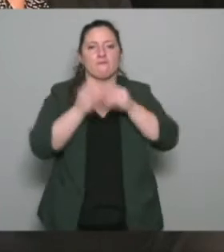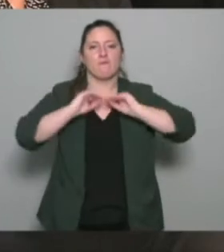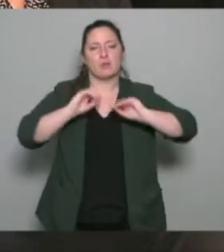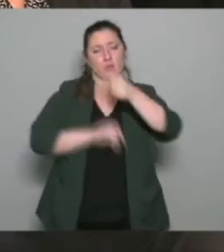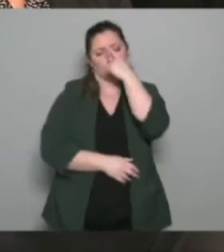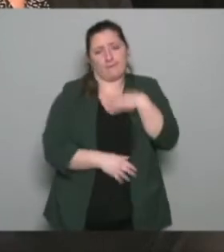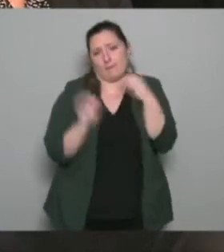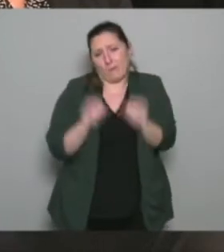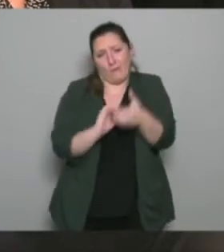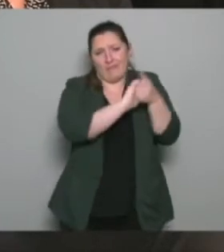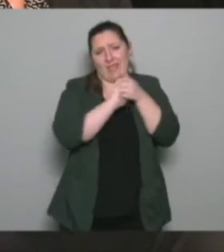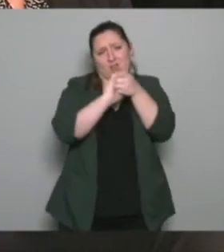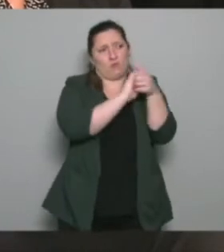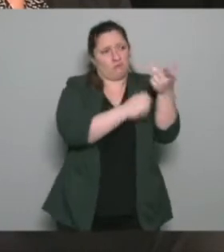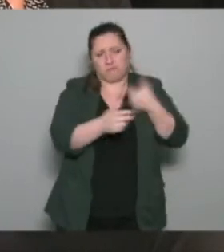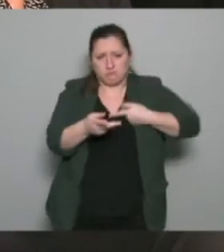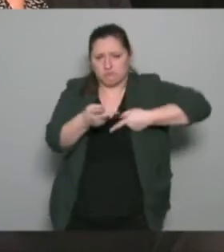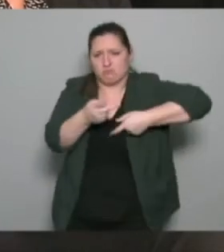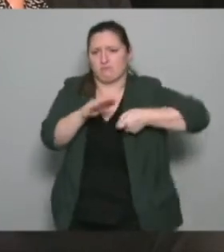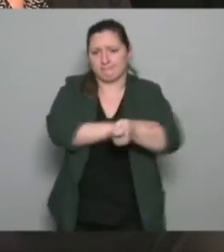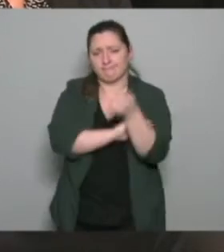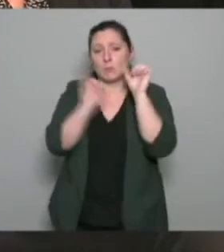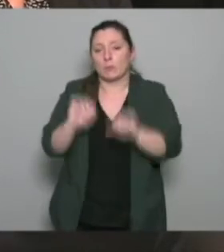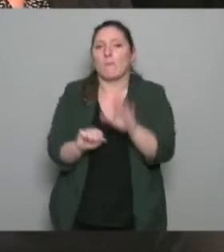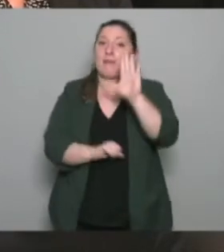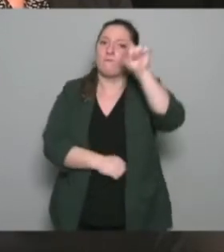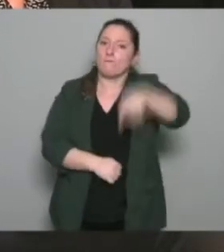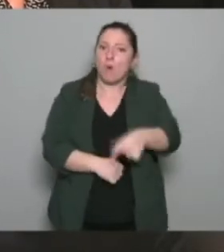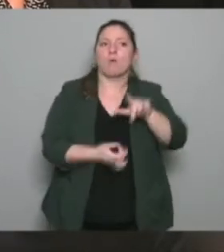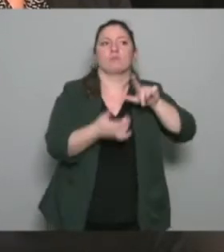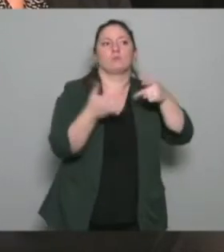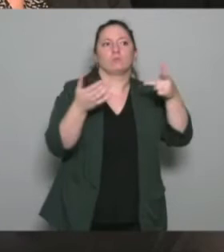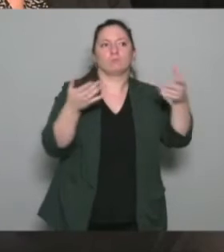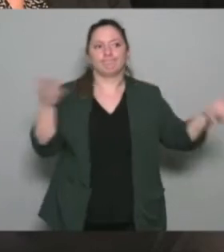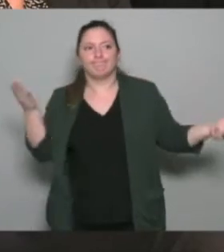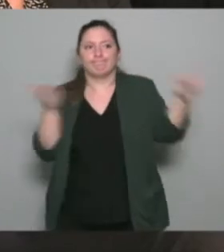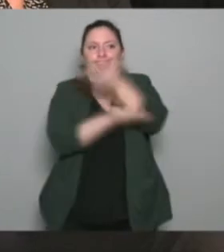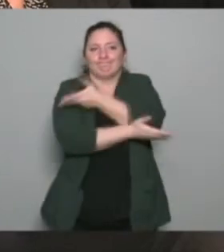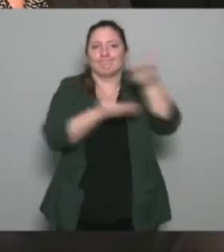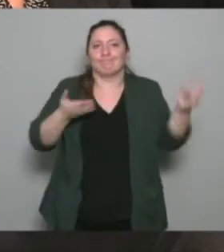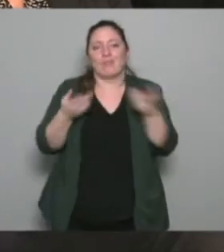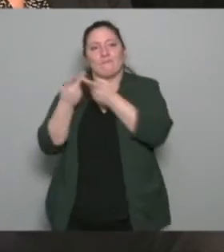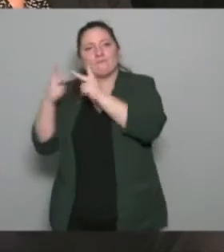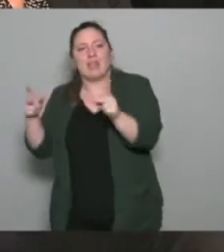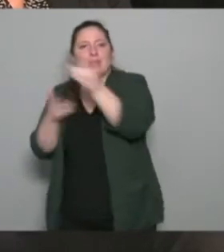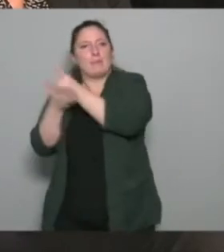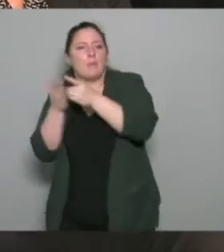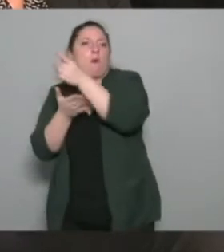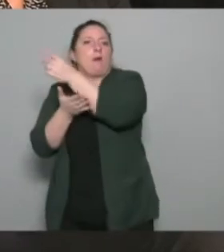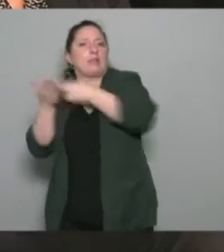et le tout c'est qu'il y cette communication permanente entre les structures club collectivité et échelon fédéral